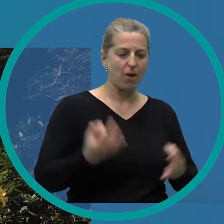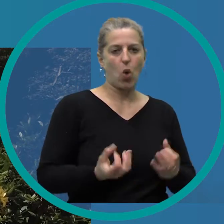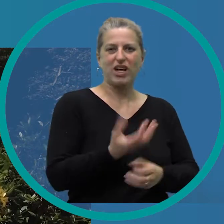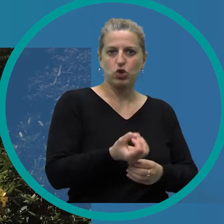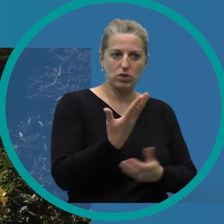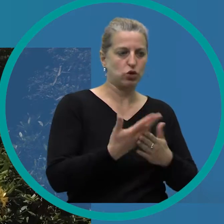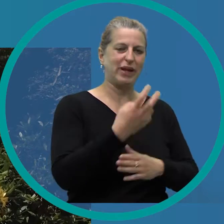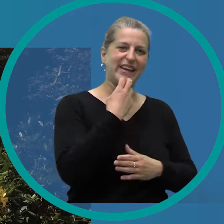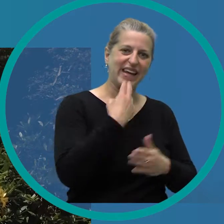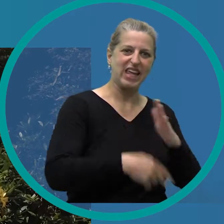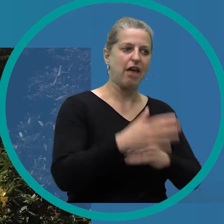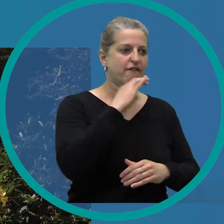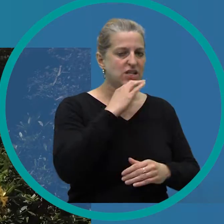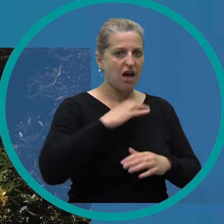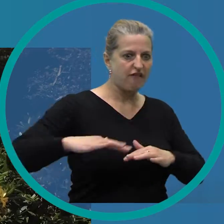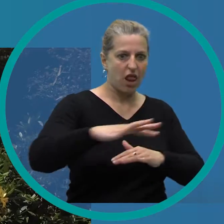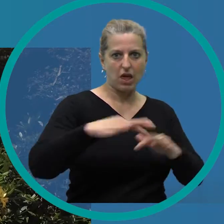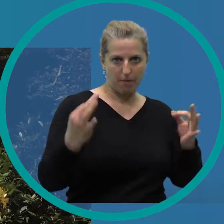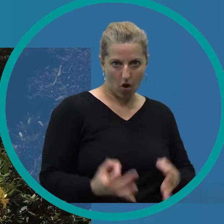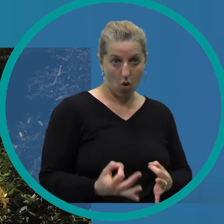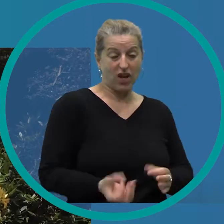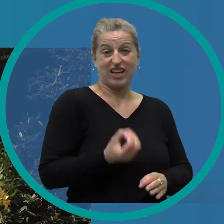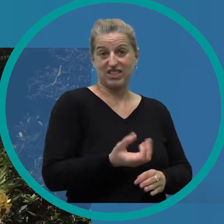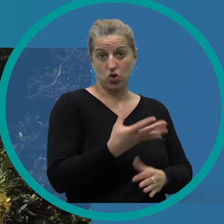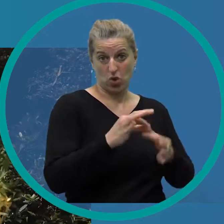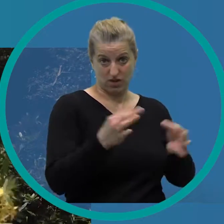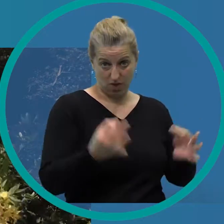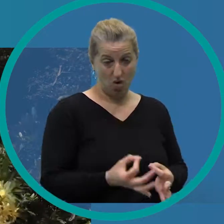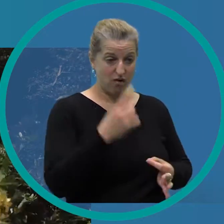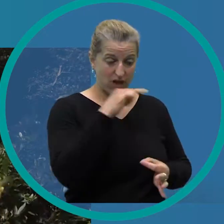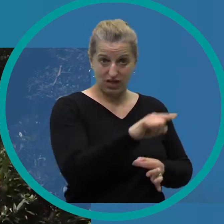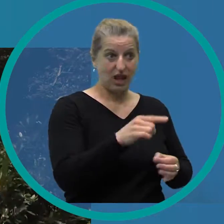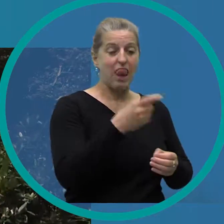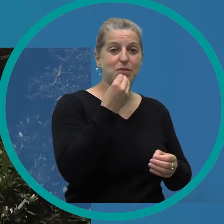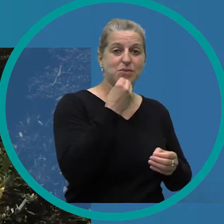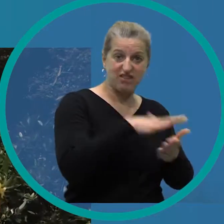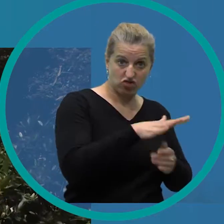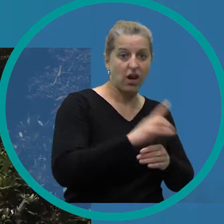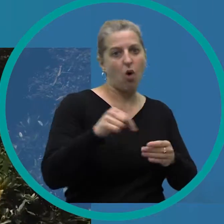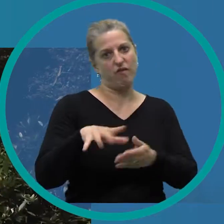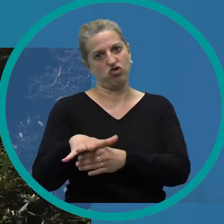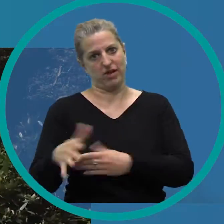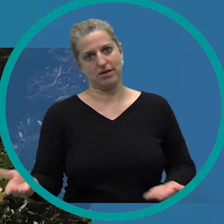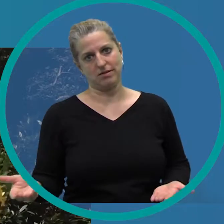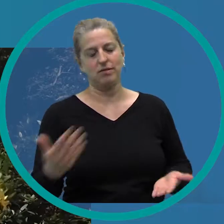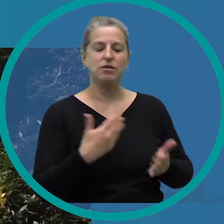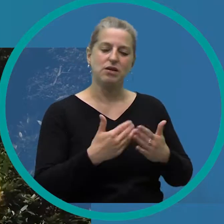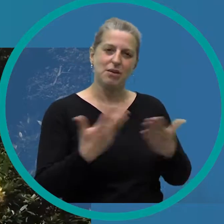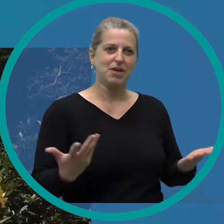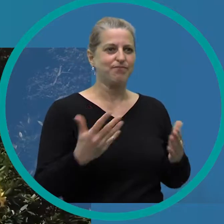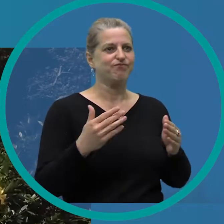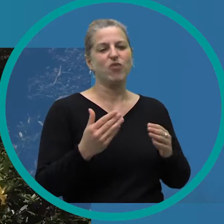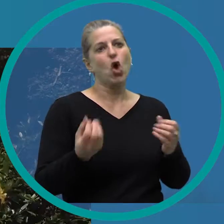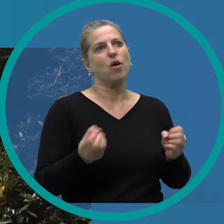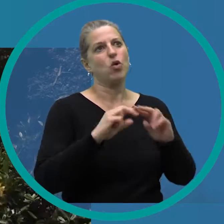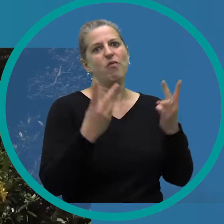Ressourcen benötigt, wie Energie, Wasser und auch Fläche. Und diese Ressourcen, die würden dann, wenn ich das Lebensmittel verschwende, ja nun auch verschwendet werden. Und das ist